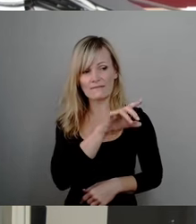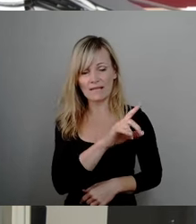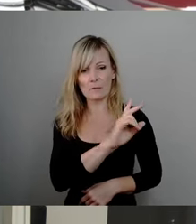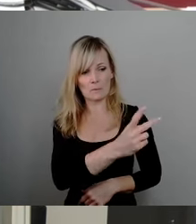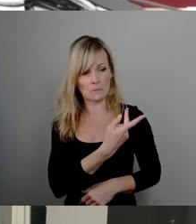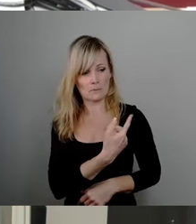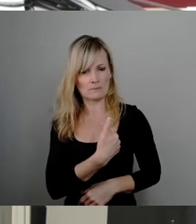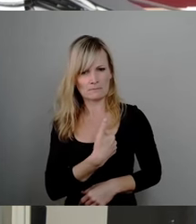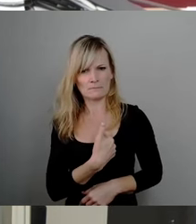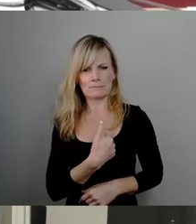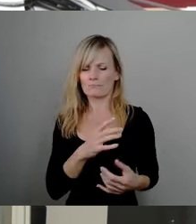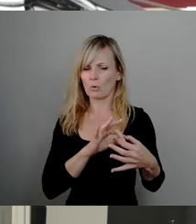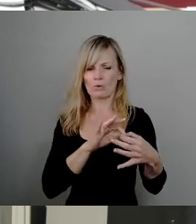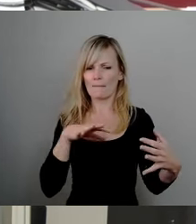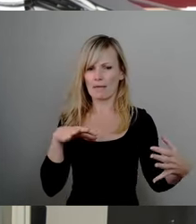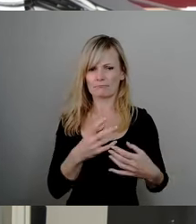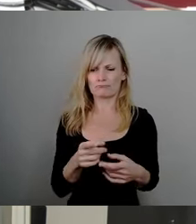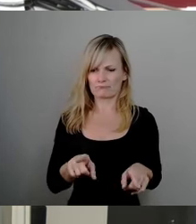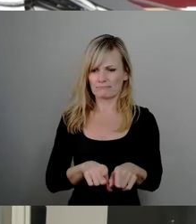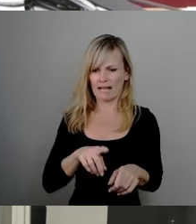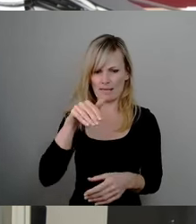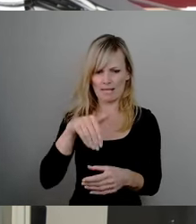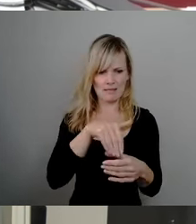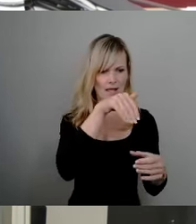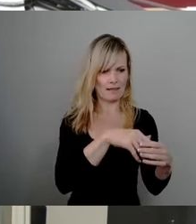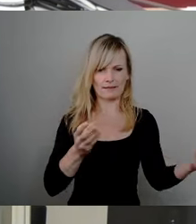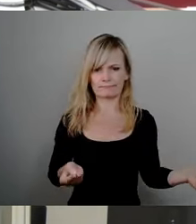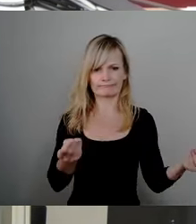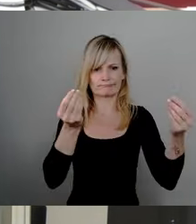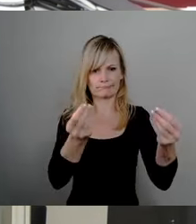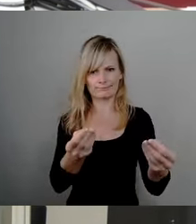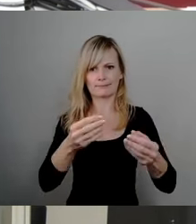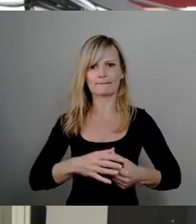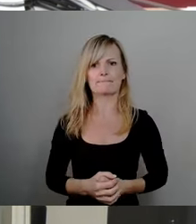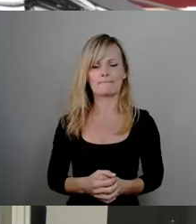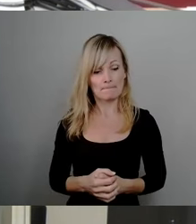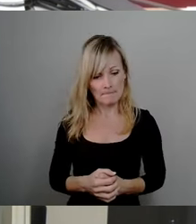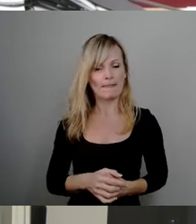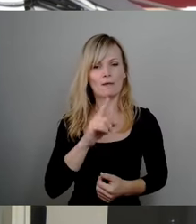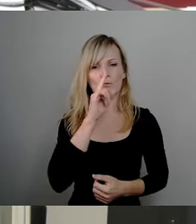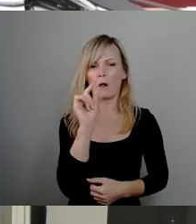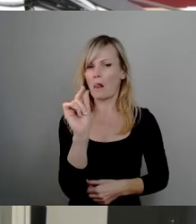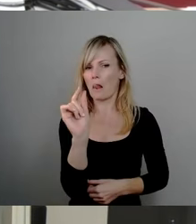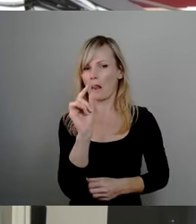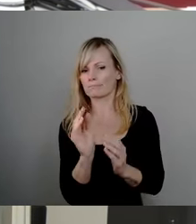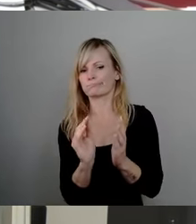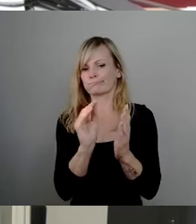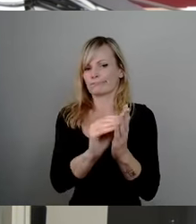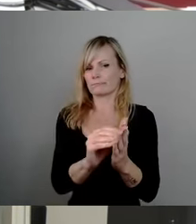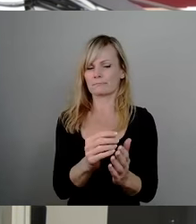voneinander denselben inhaltlichen Eintrag eingereicht haben. Ich habe nur eine kleine Sache zu ergänzen zu meinem Vorredner,